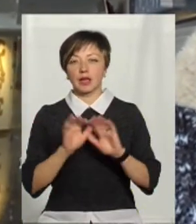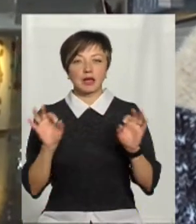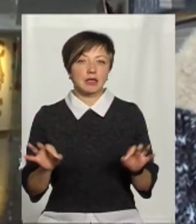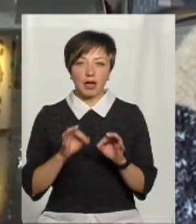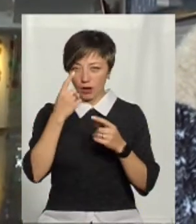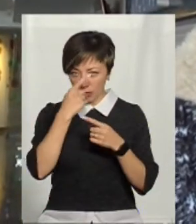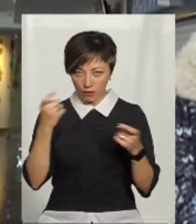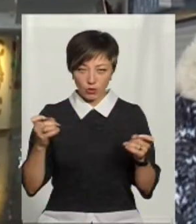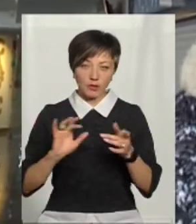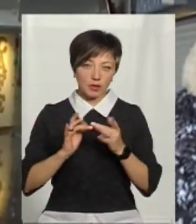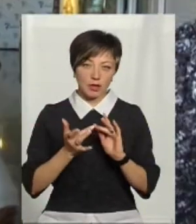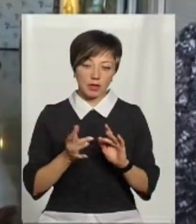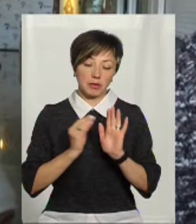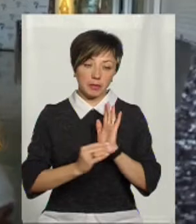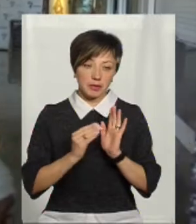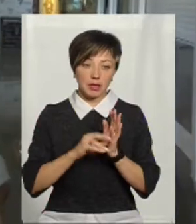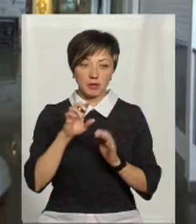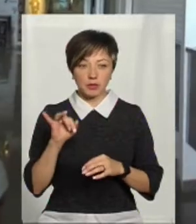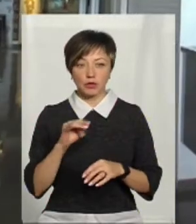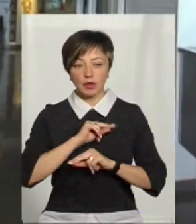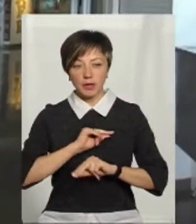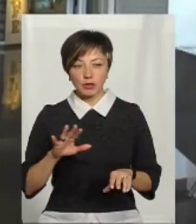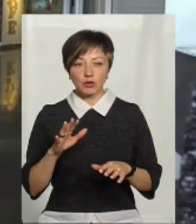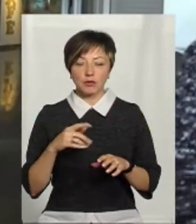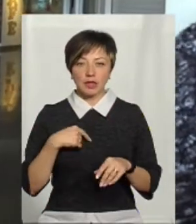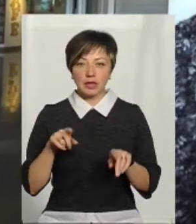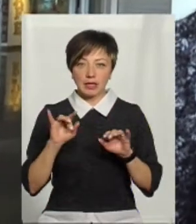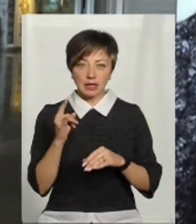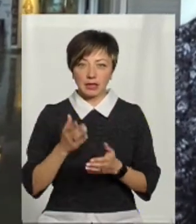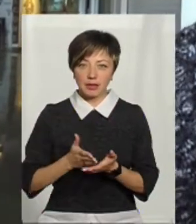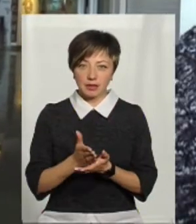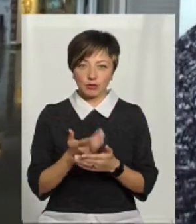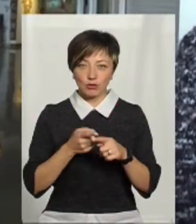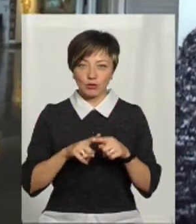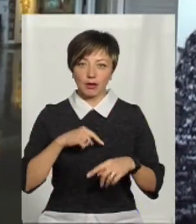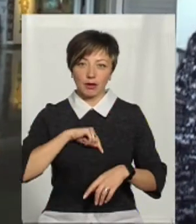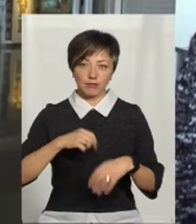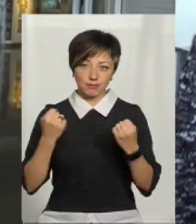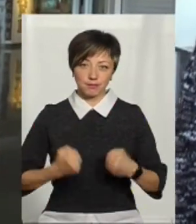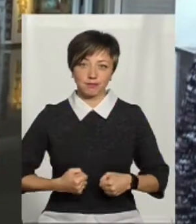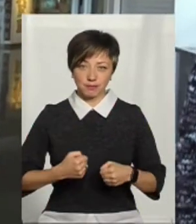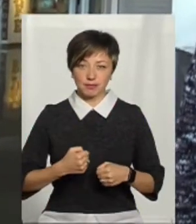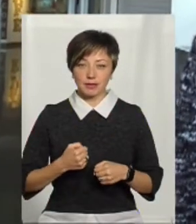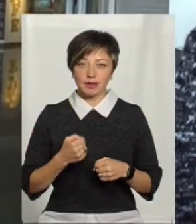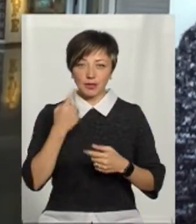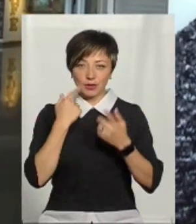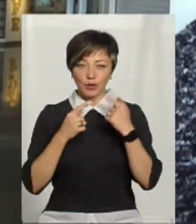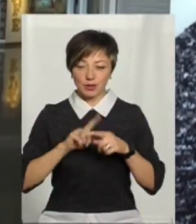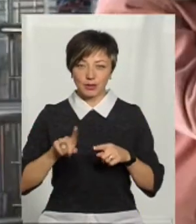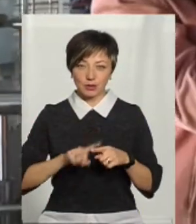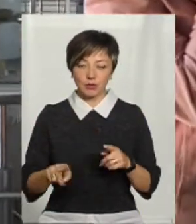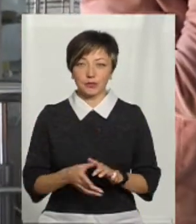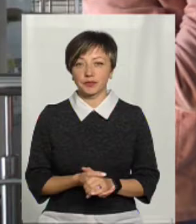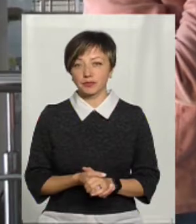повідомлень, нічого в інтернеті. Хто би написали, що не працює, вже би не настраювали дитину. Дитина розструїлася, сльози вже на